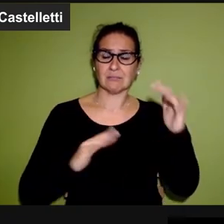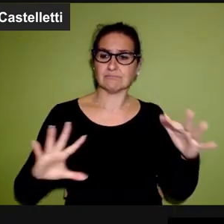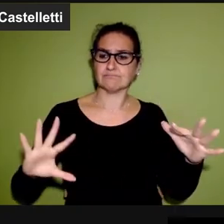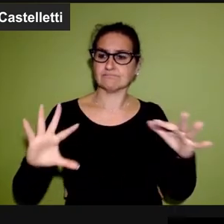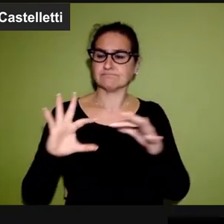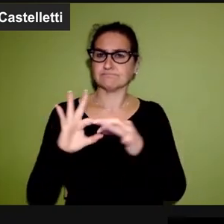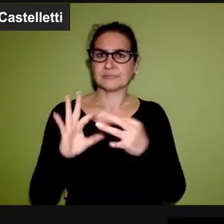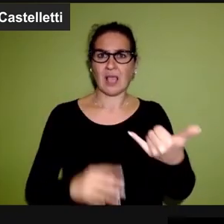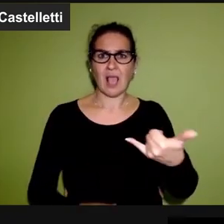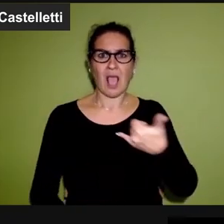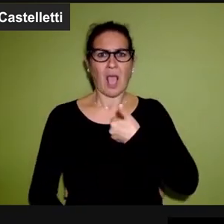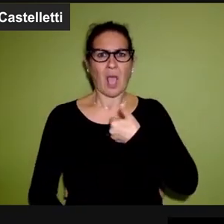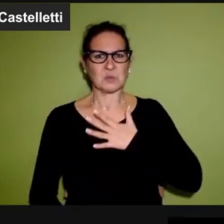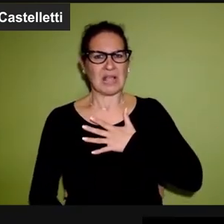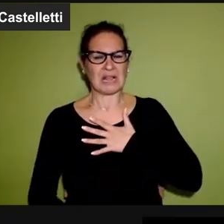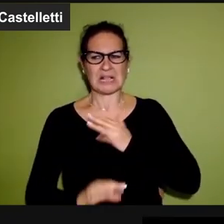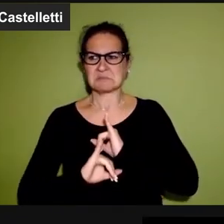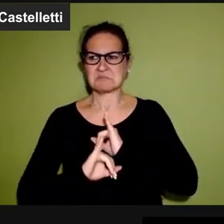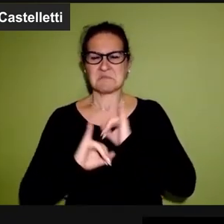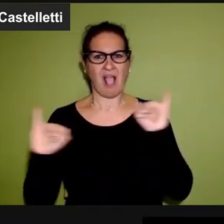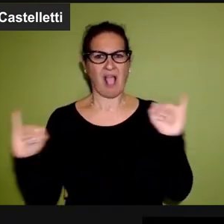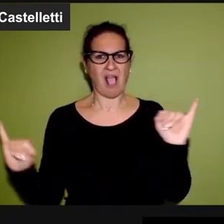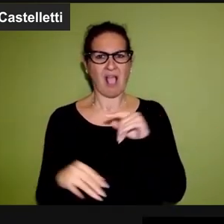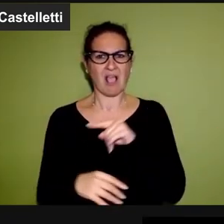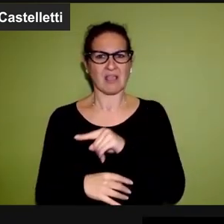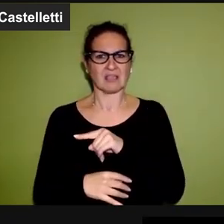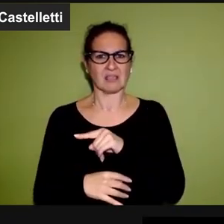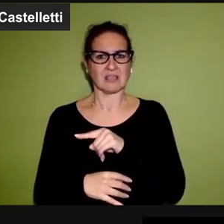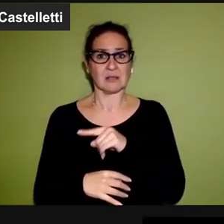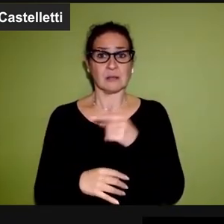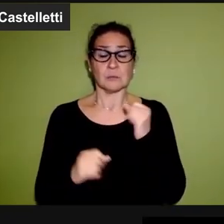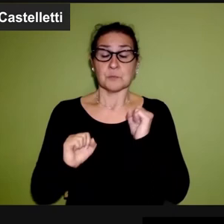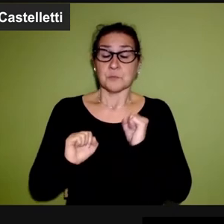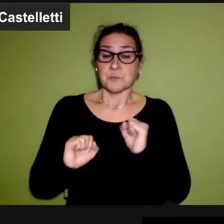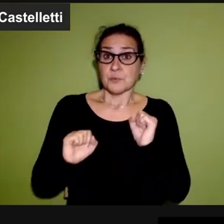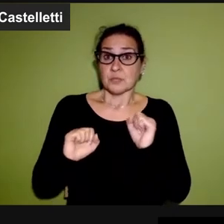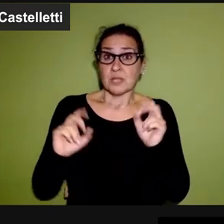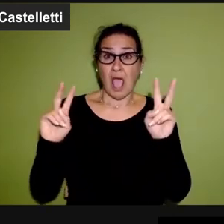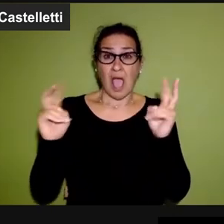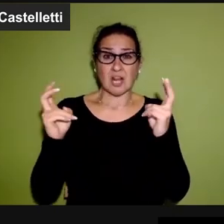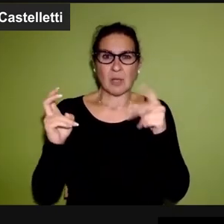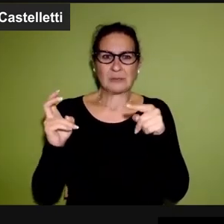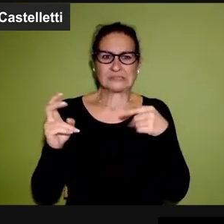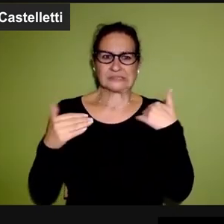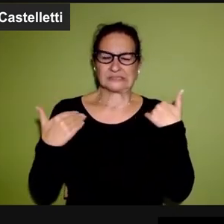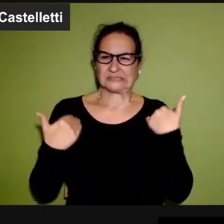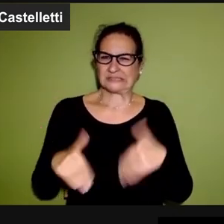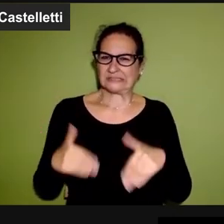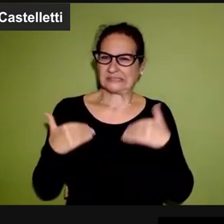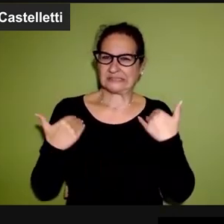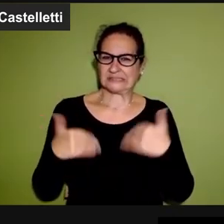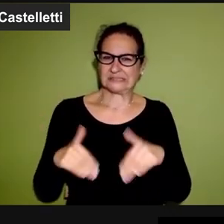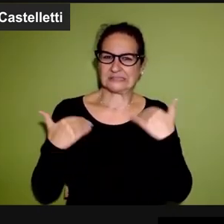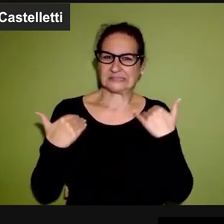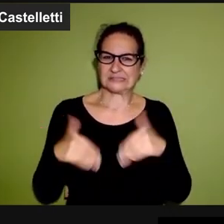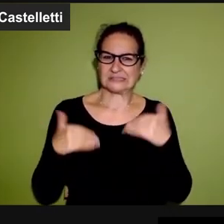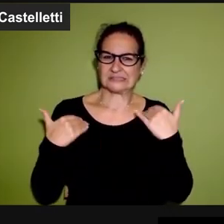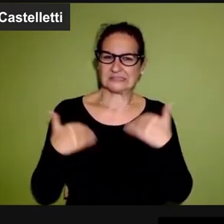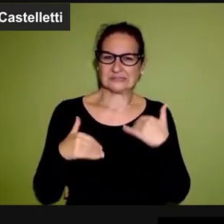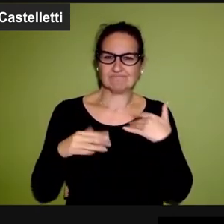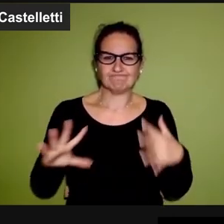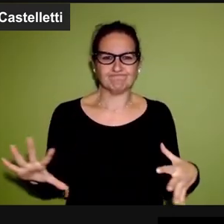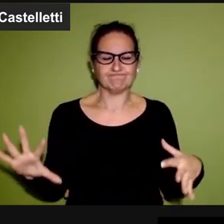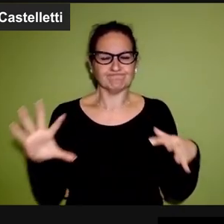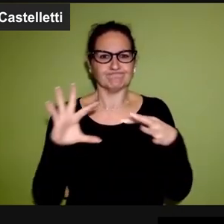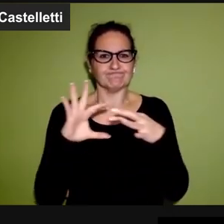riconducibili all'eutanasia. Crede sia possibile che questa sia una tematica troppo forte per